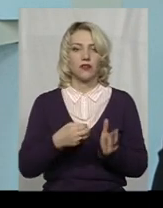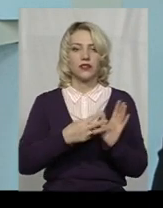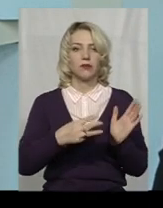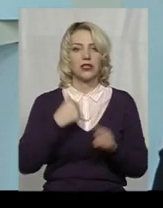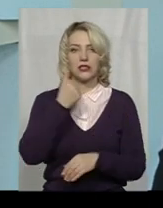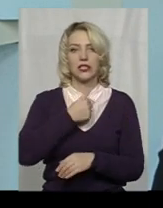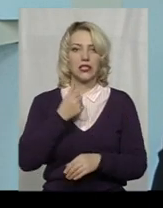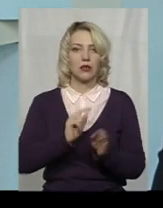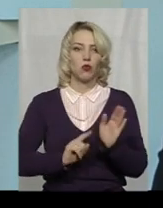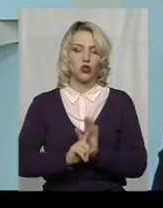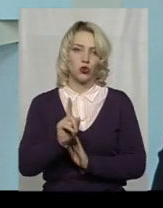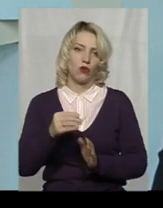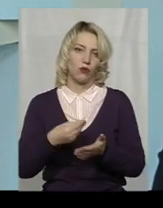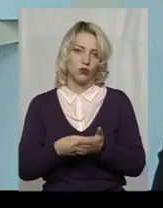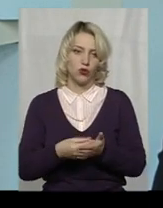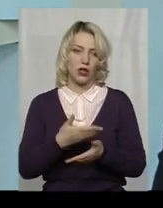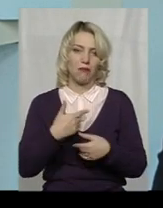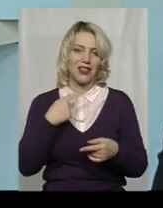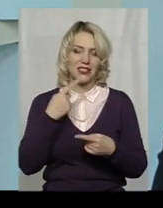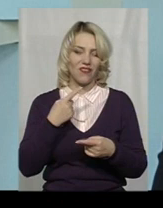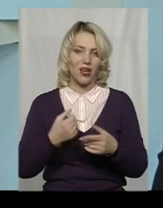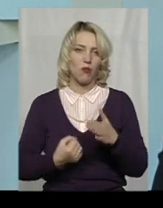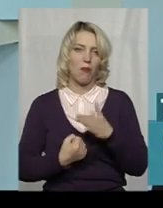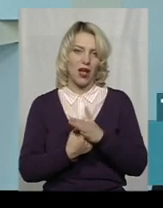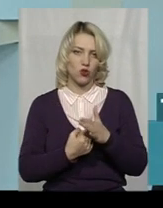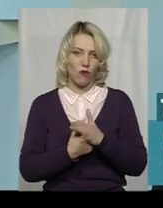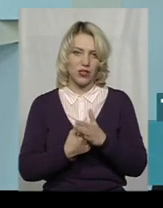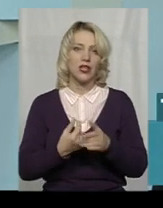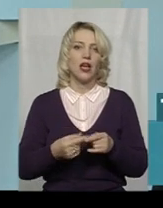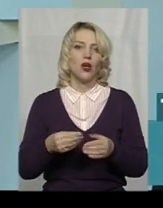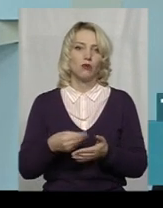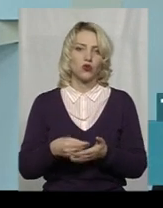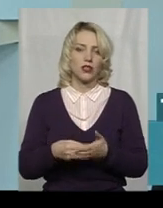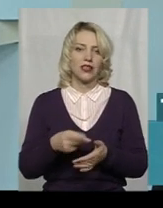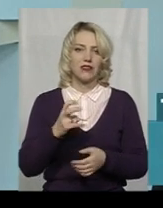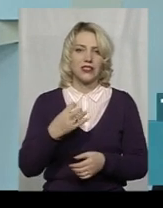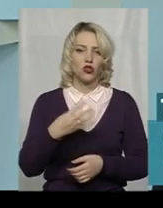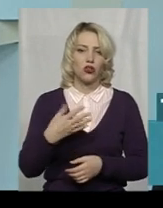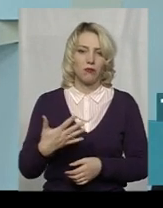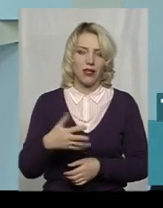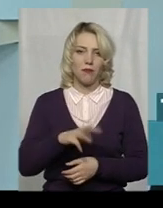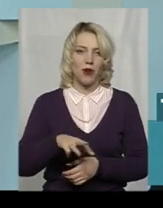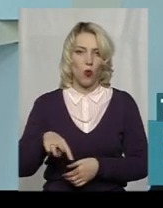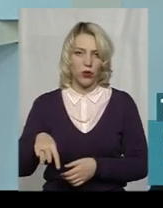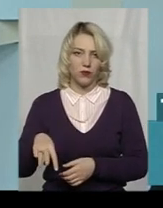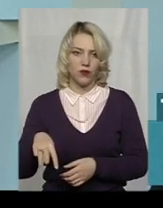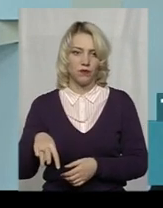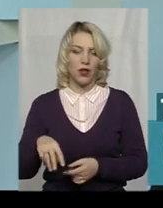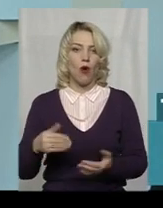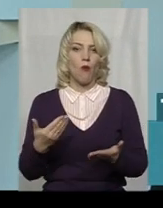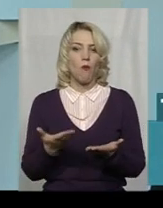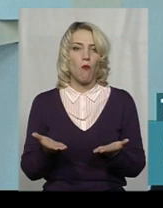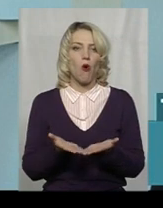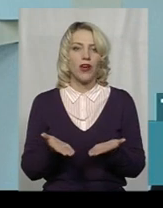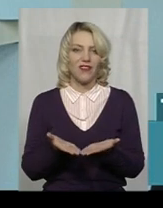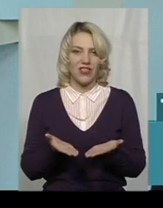початковому бюджеті, ми його називаємо базовим бюджетом, бюджет розвитку 245 мільйонів. В порівнянні